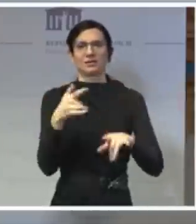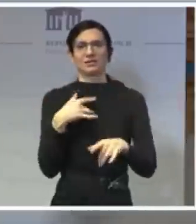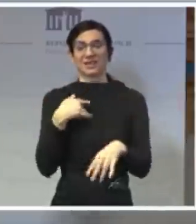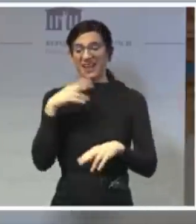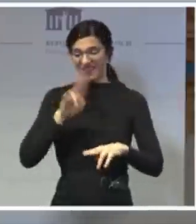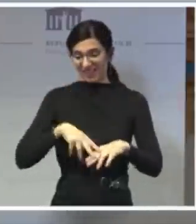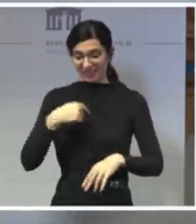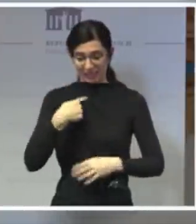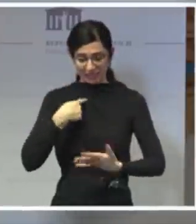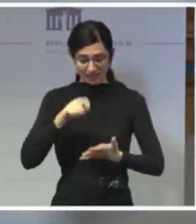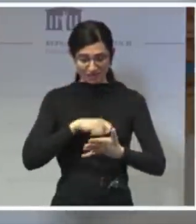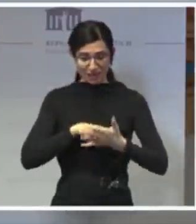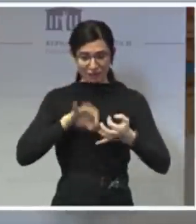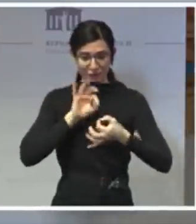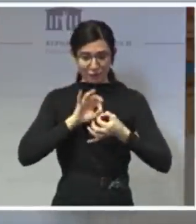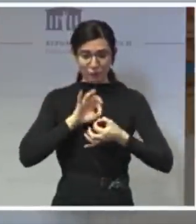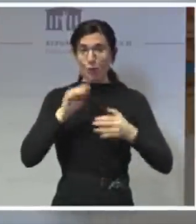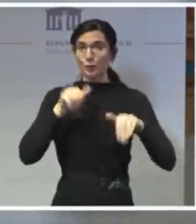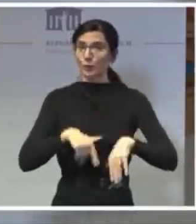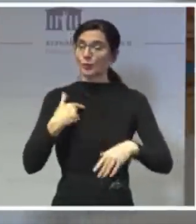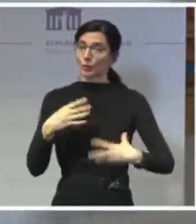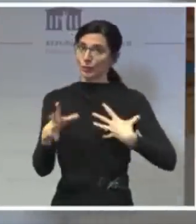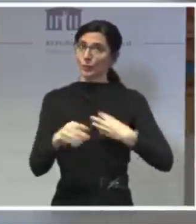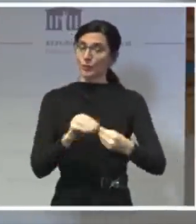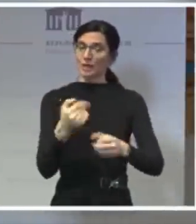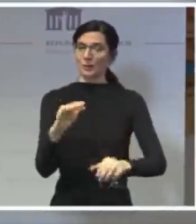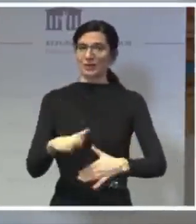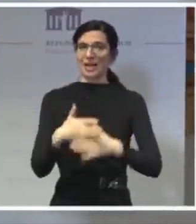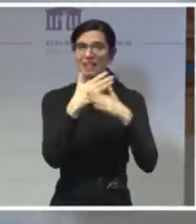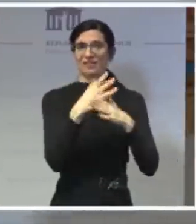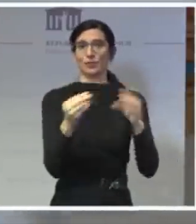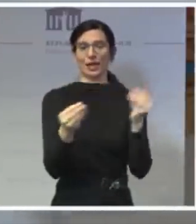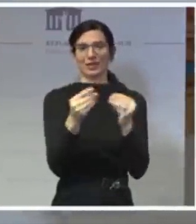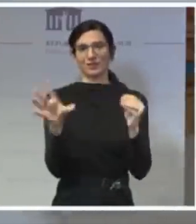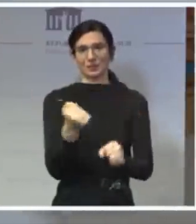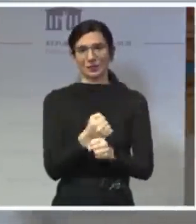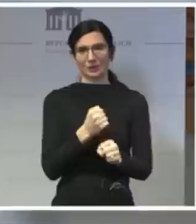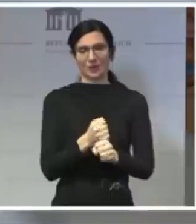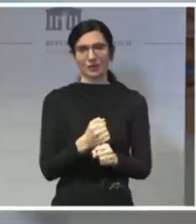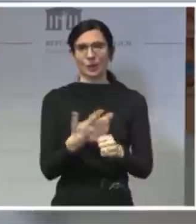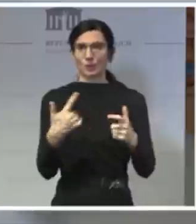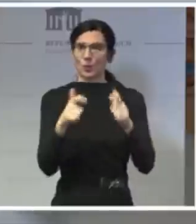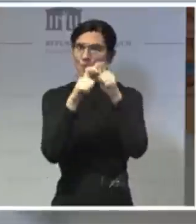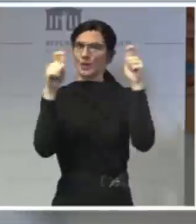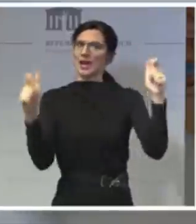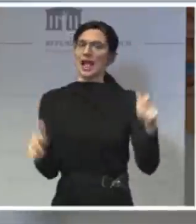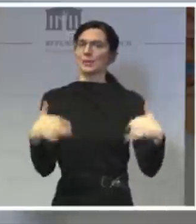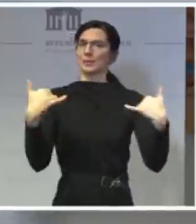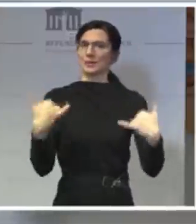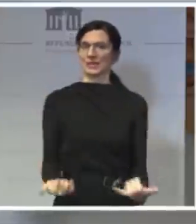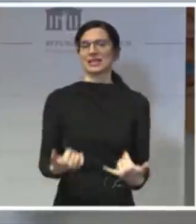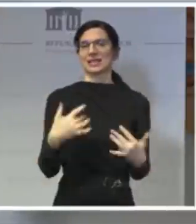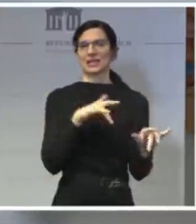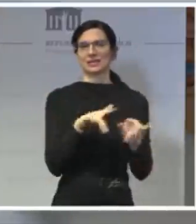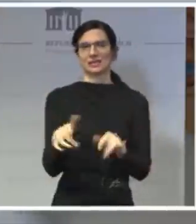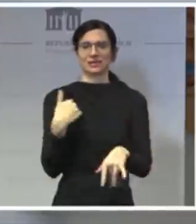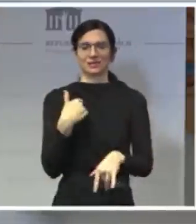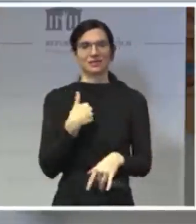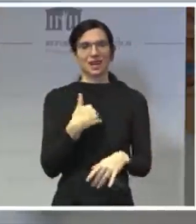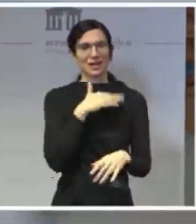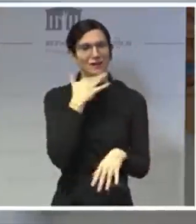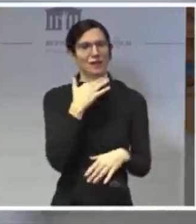gewählt sind, aufgerufen, hier zusammenzuhelfen und was beizutragen. Und dieser Rahmen, den wir hier vorgeben, glaube ich, wird